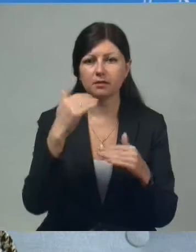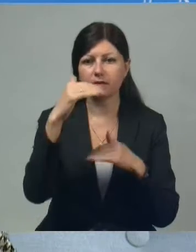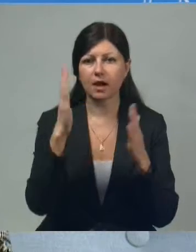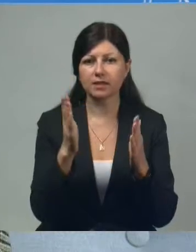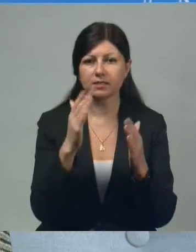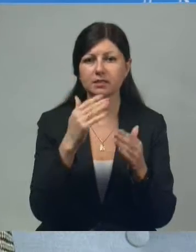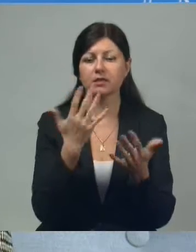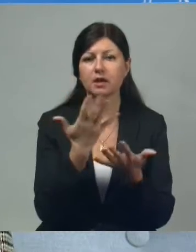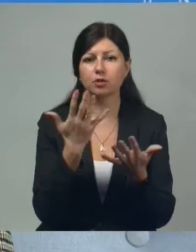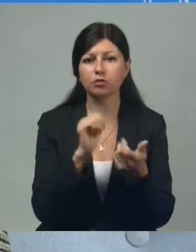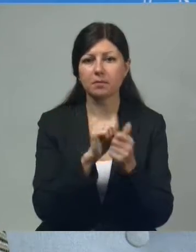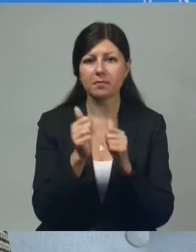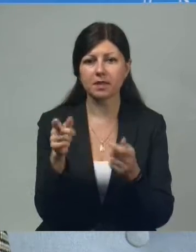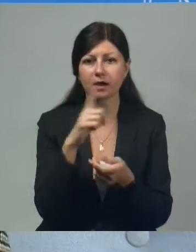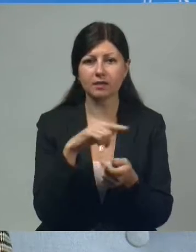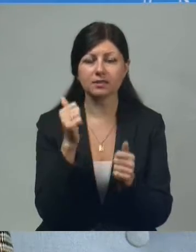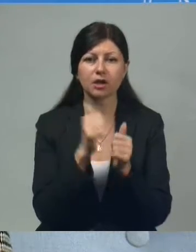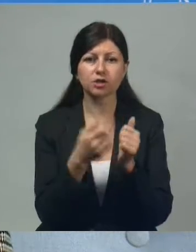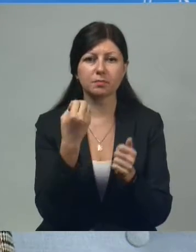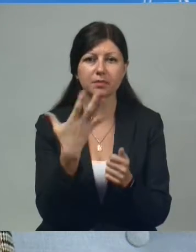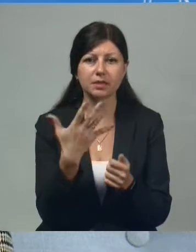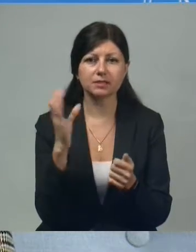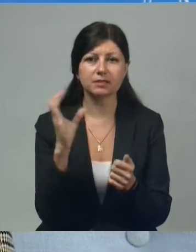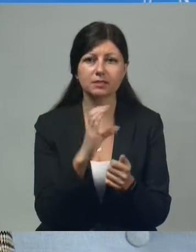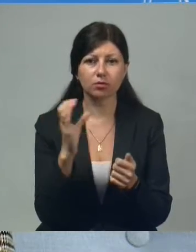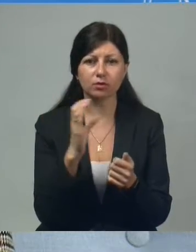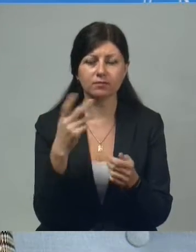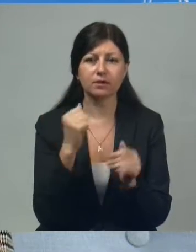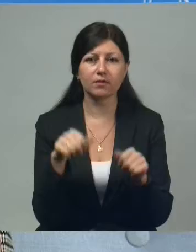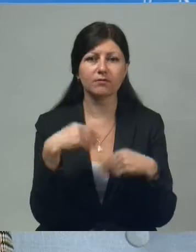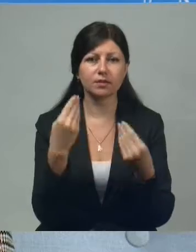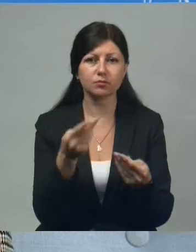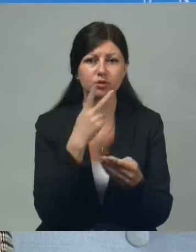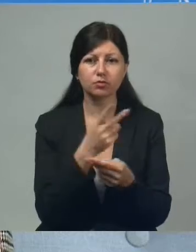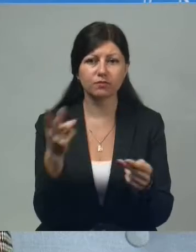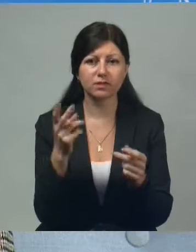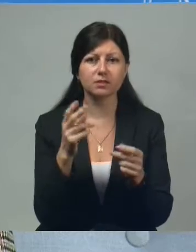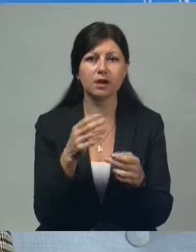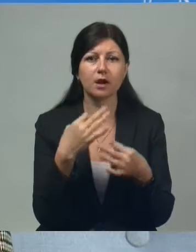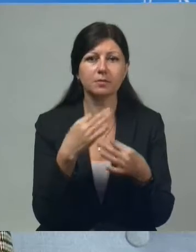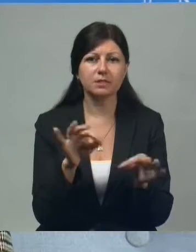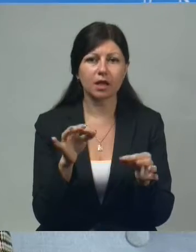которые менялись каждые 15 секунд давали возможность увидеть абсолютно